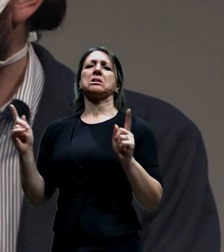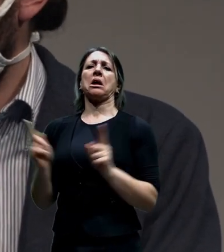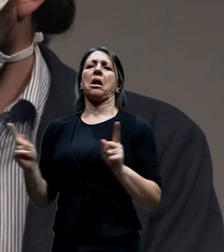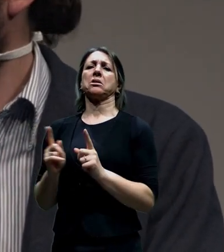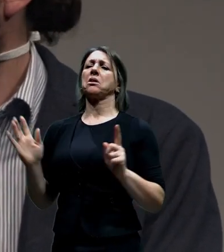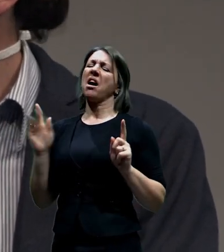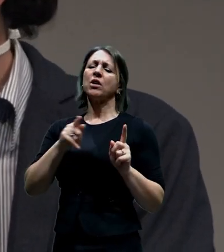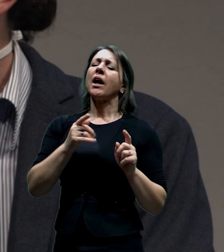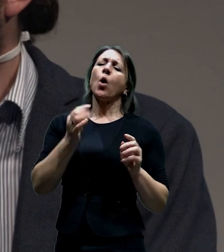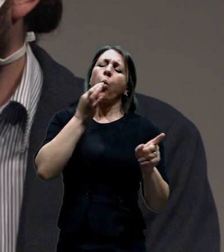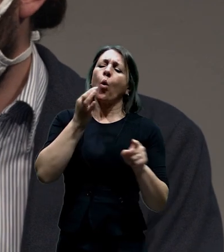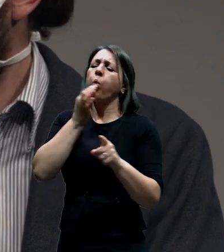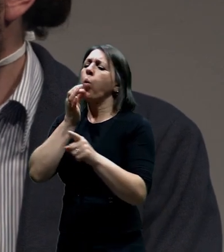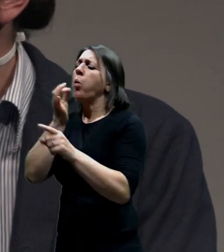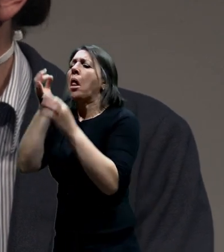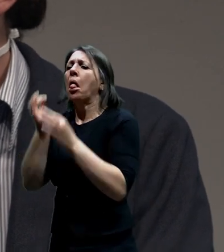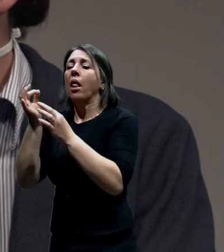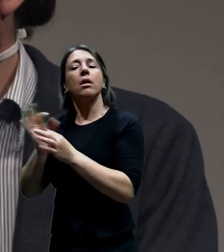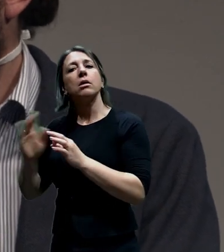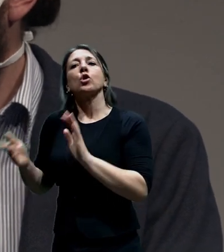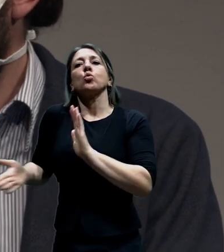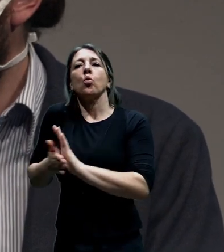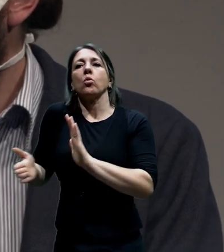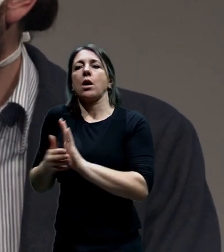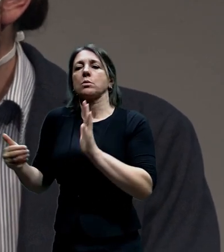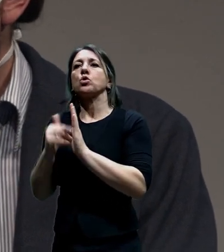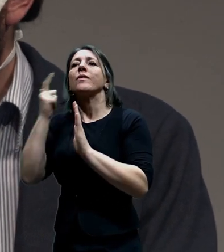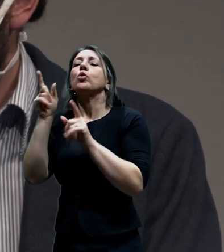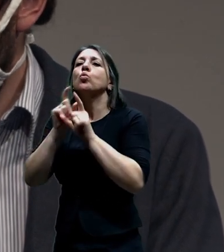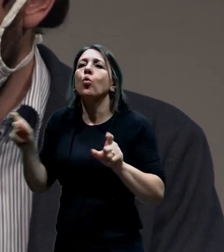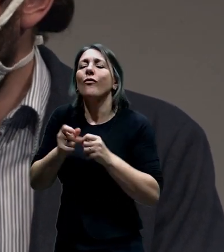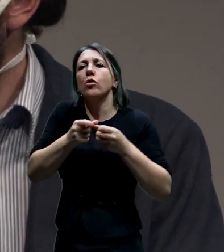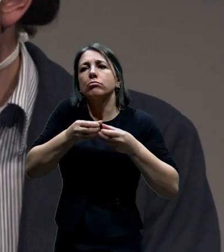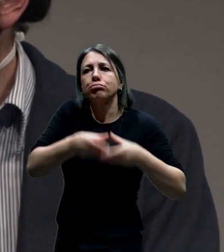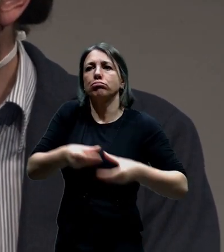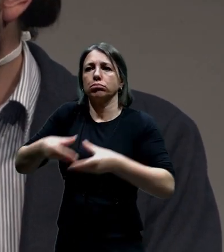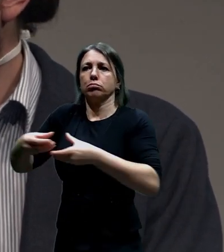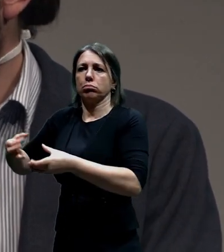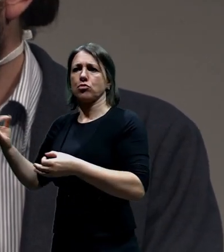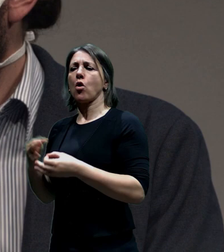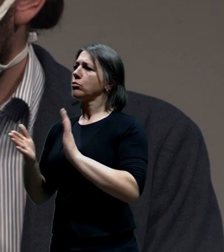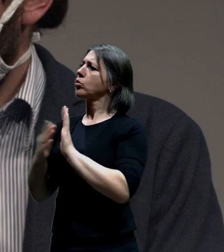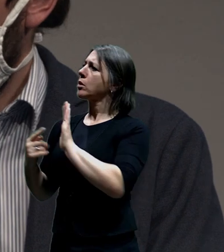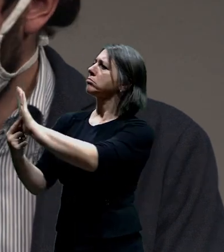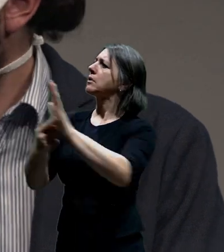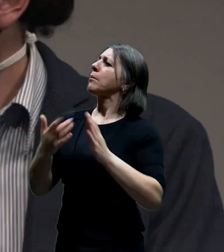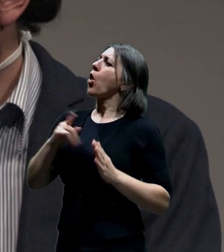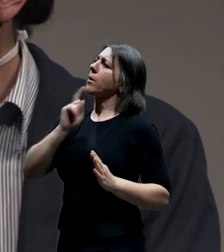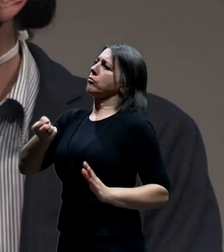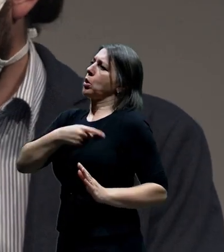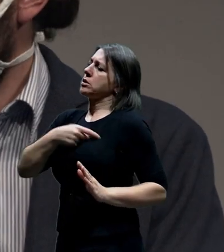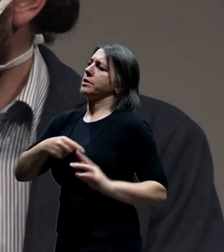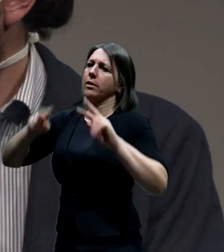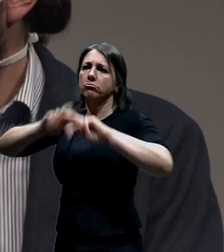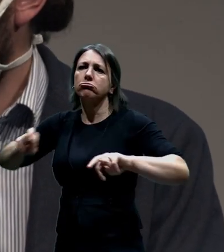varianty, protože tohle, protože to nesplňuje sklon, ale aby to bylo skutečně vidět, že jsme to prověřili na základě